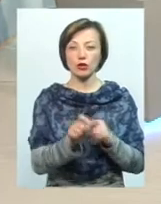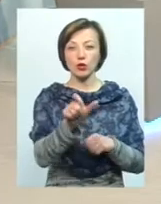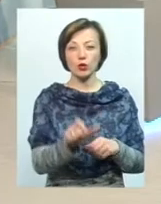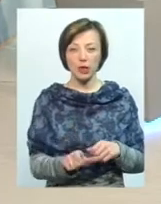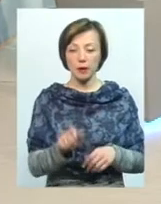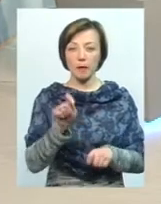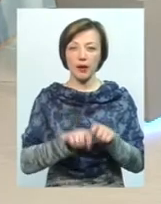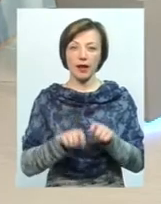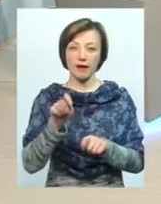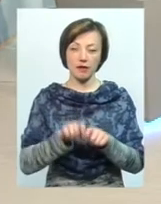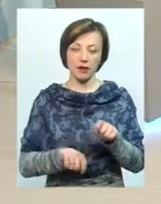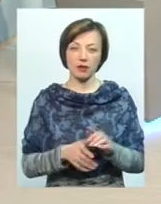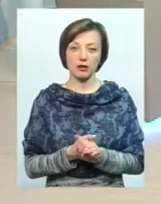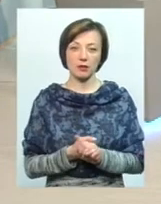перевірити.